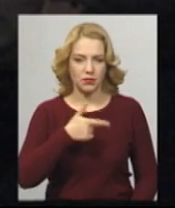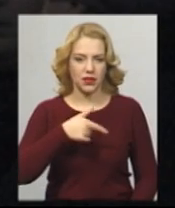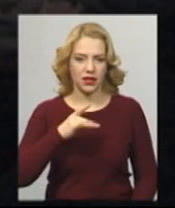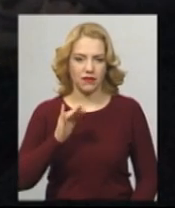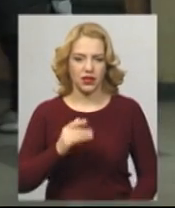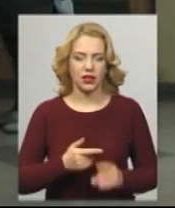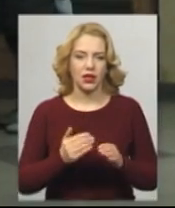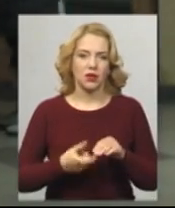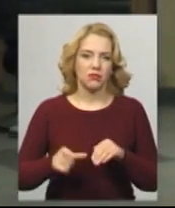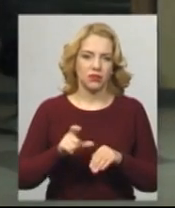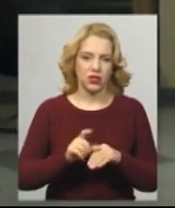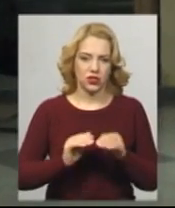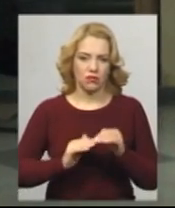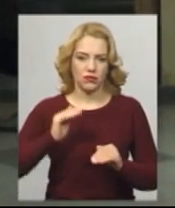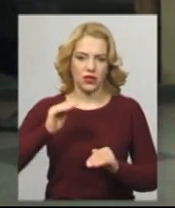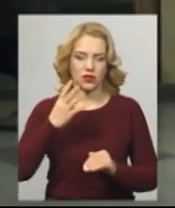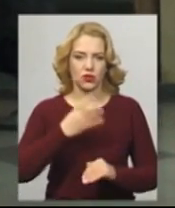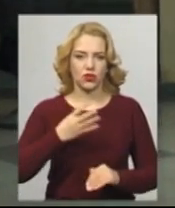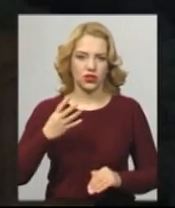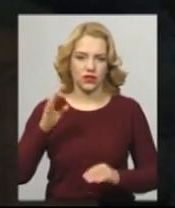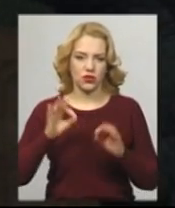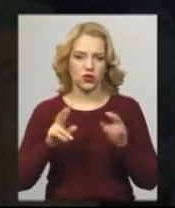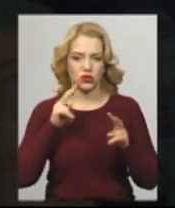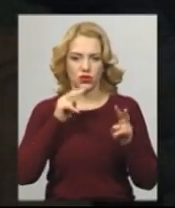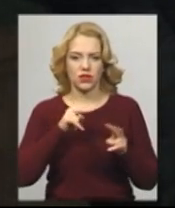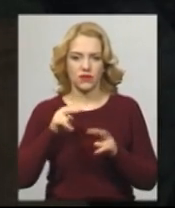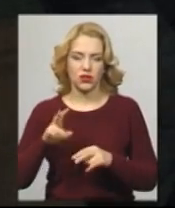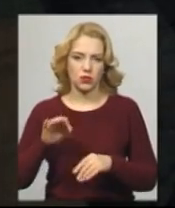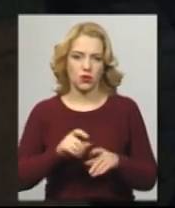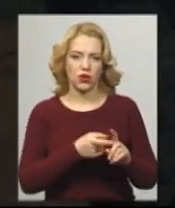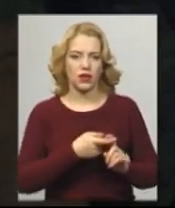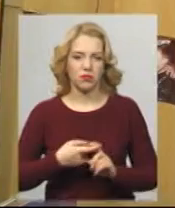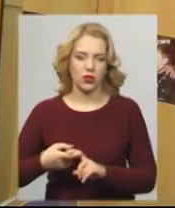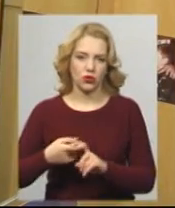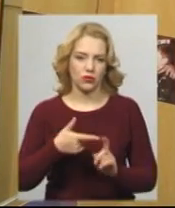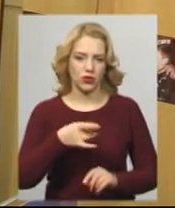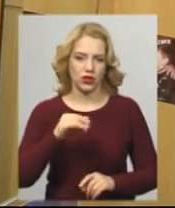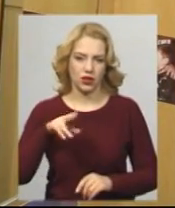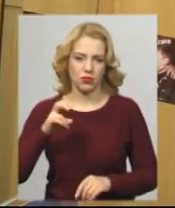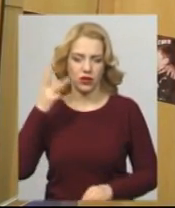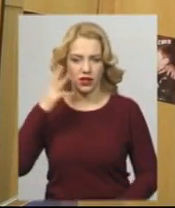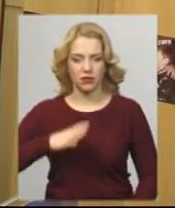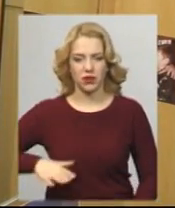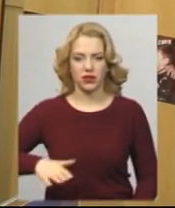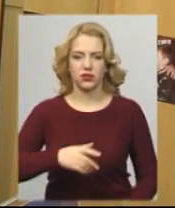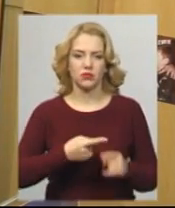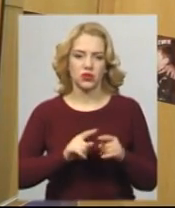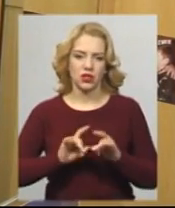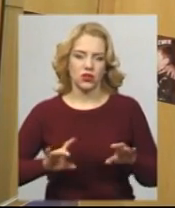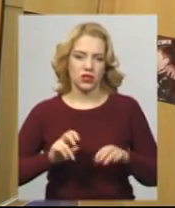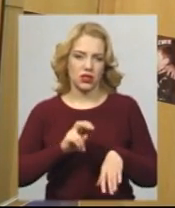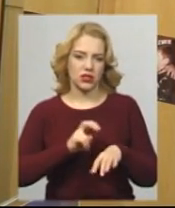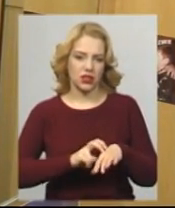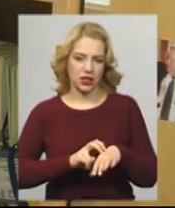вищі порогового на 44 відсотки, що свідчить про епідемію грипу на Хмельниччині. Про це каже лікарка-епідеміолог обласного лабораторного